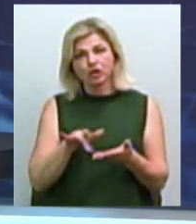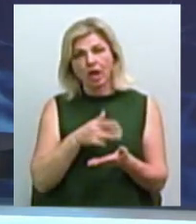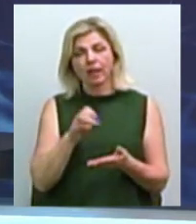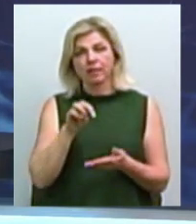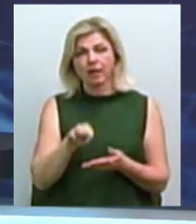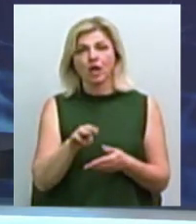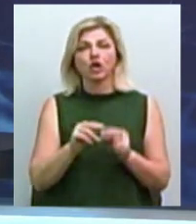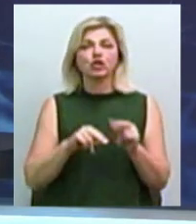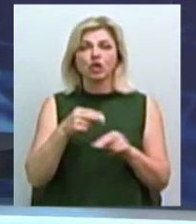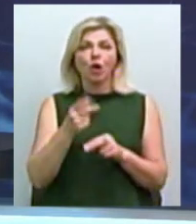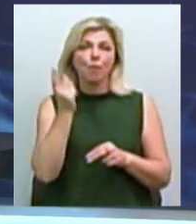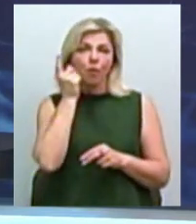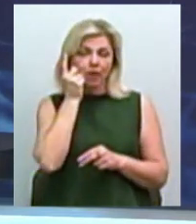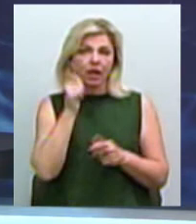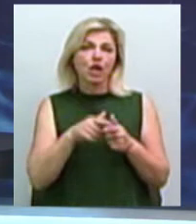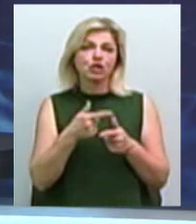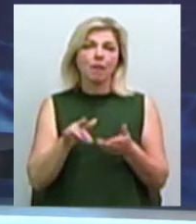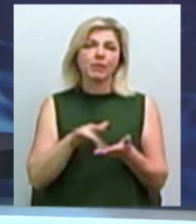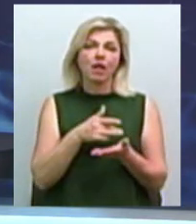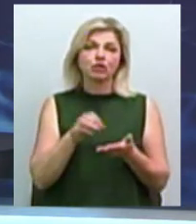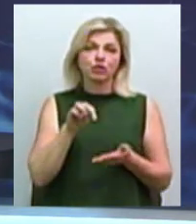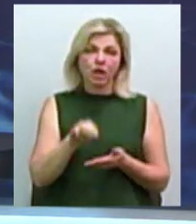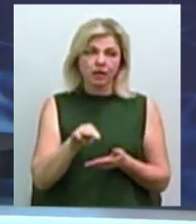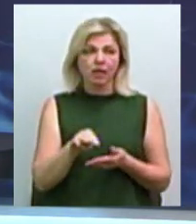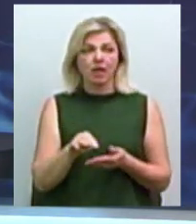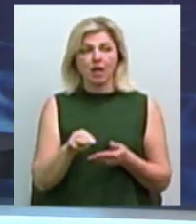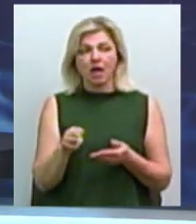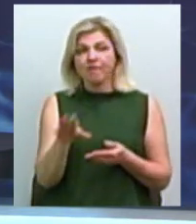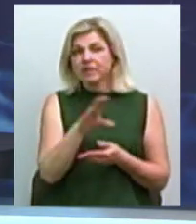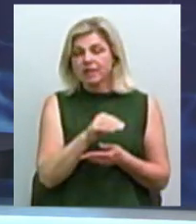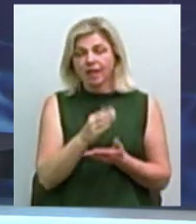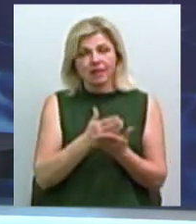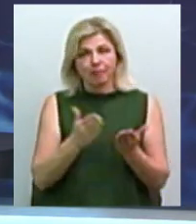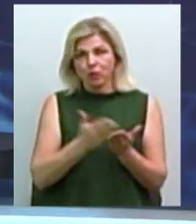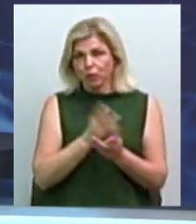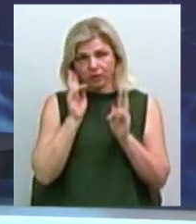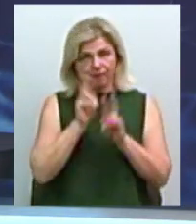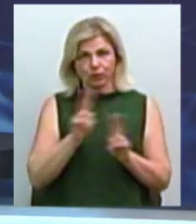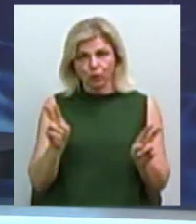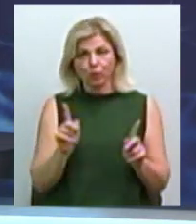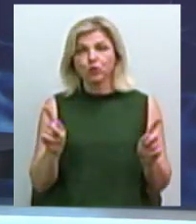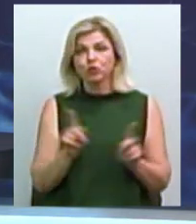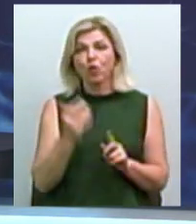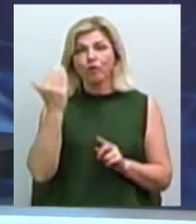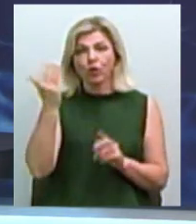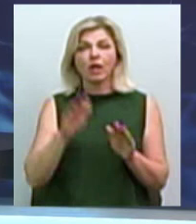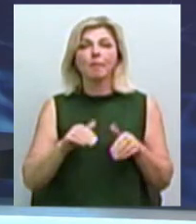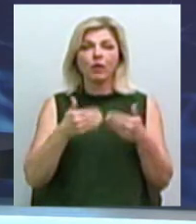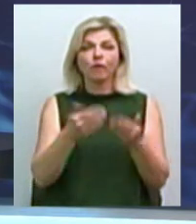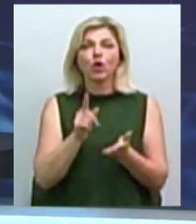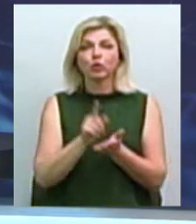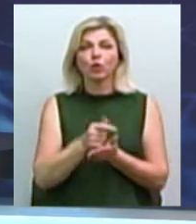мобільний, через планшет, на сьогодні абсолютно невідомо. Те, що вони запропонують, має проходити